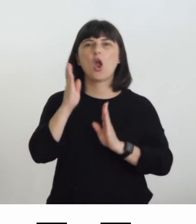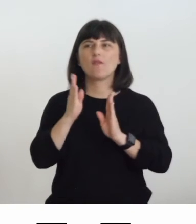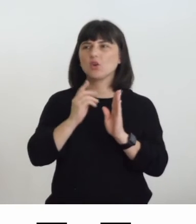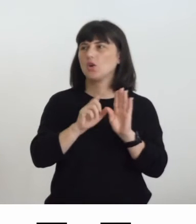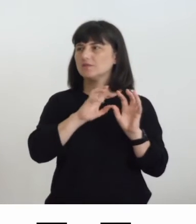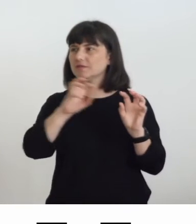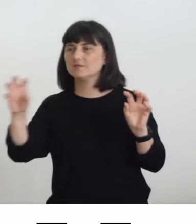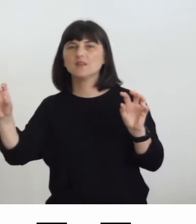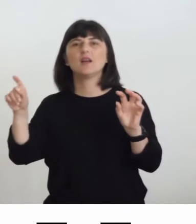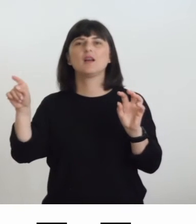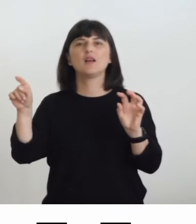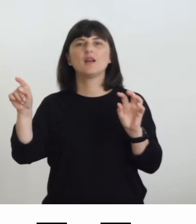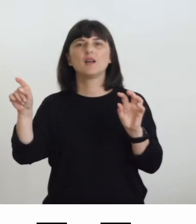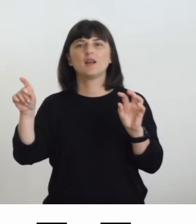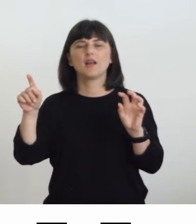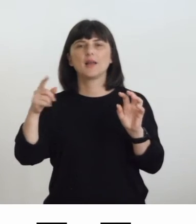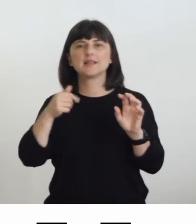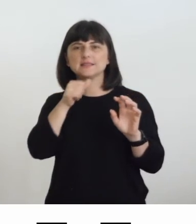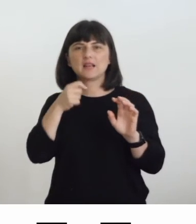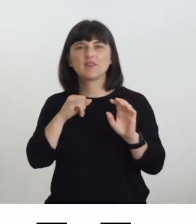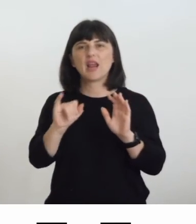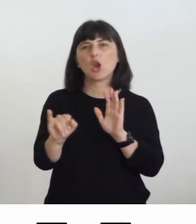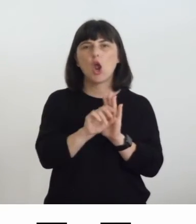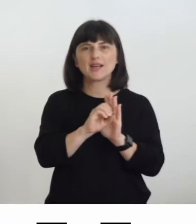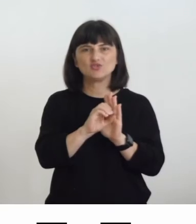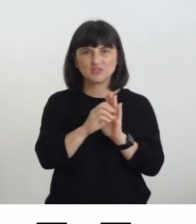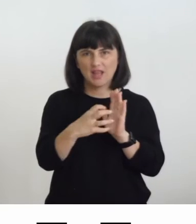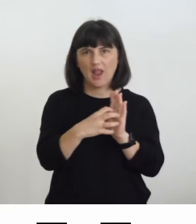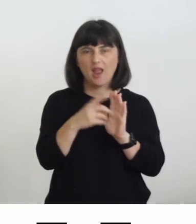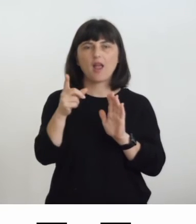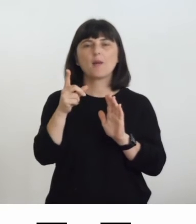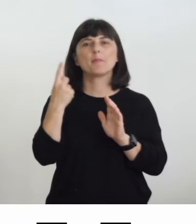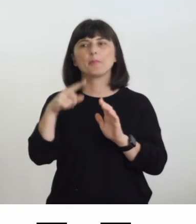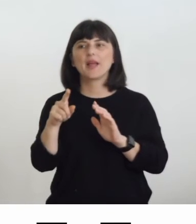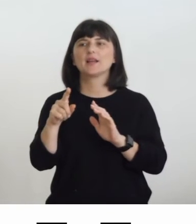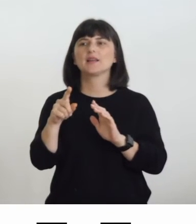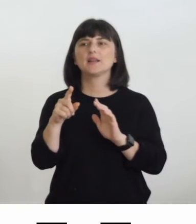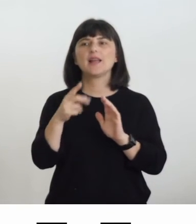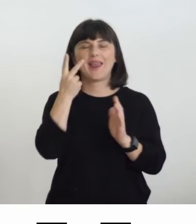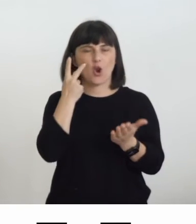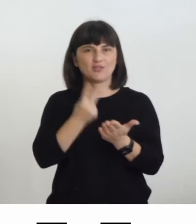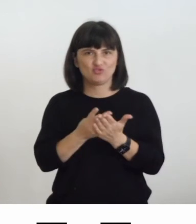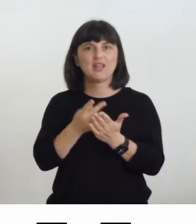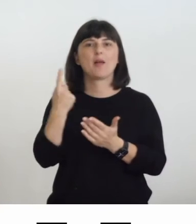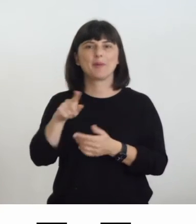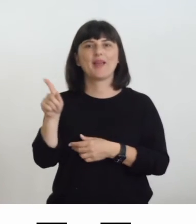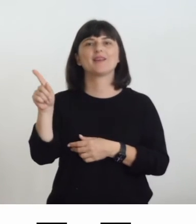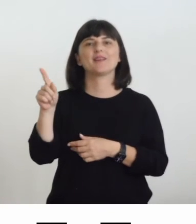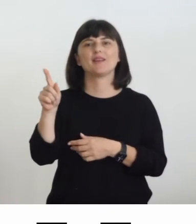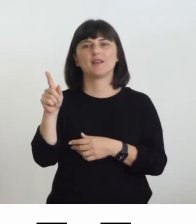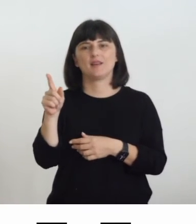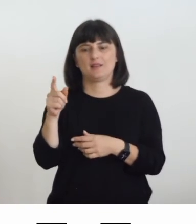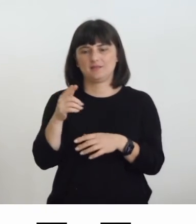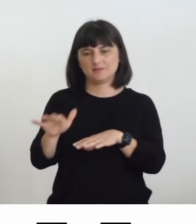lavorare sulla traduzione dell'iconicità sia dal punto di vista tattile che ciò che facciamo con gli